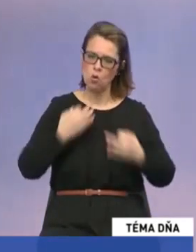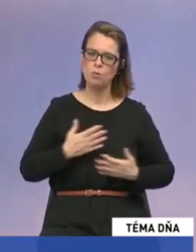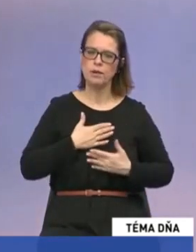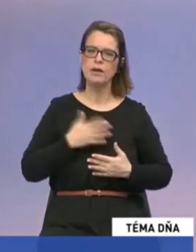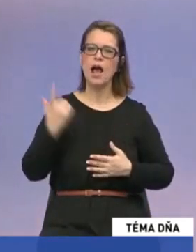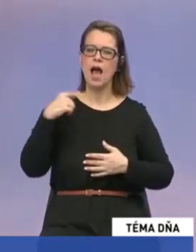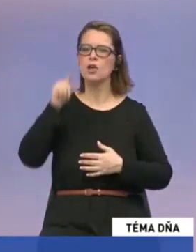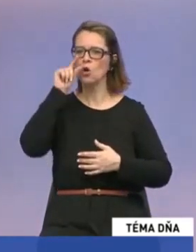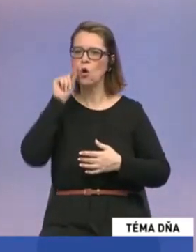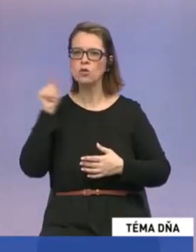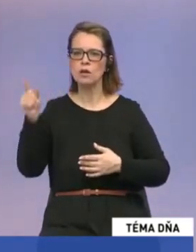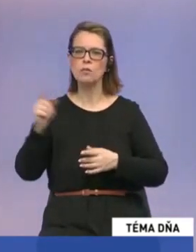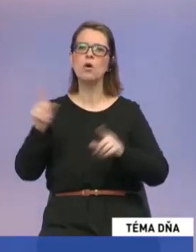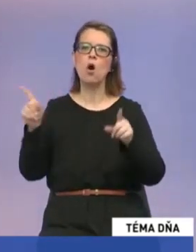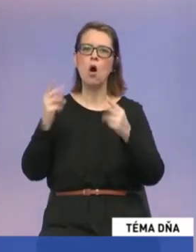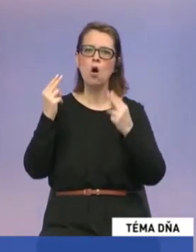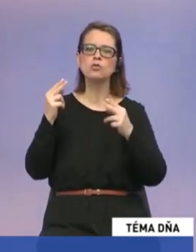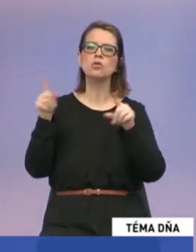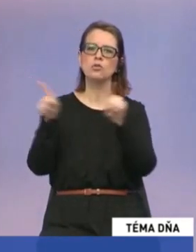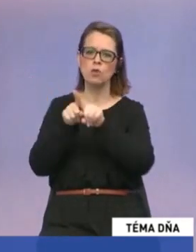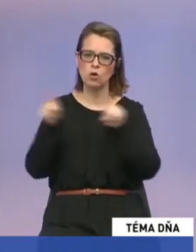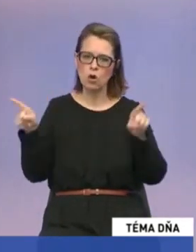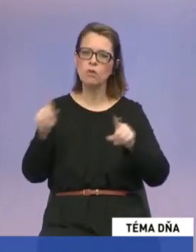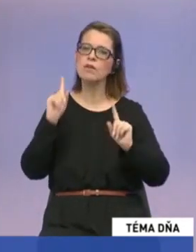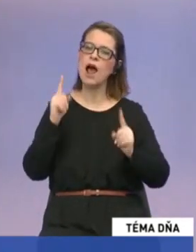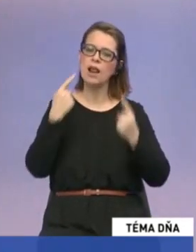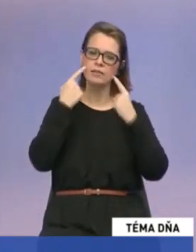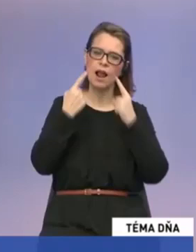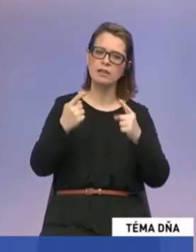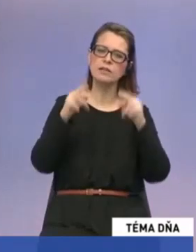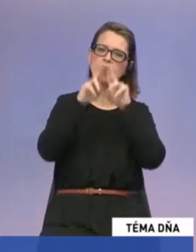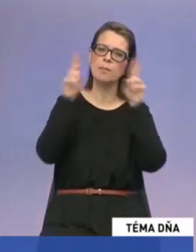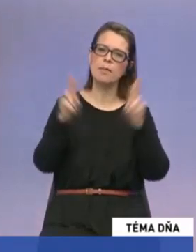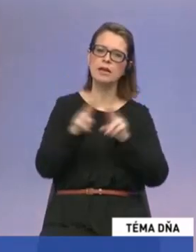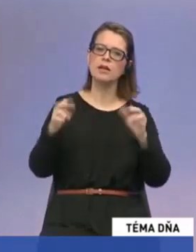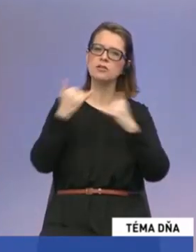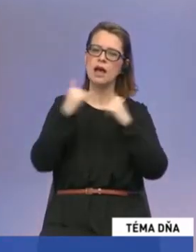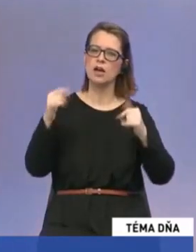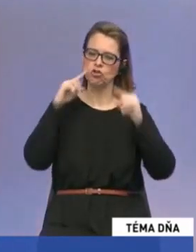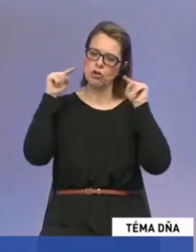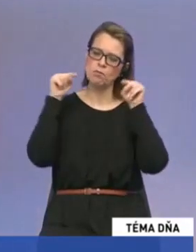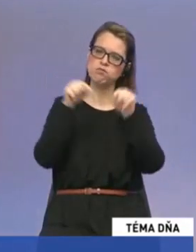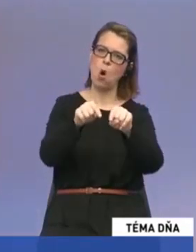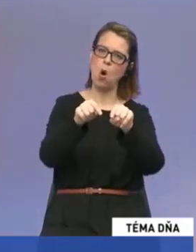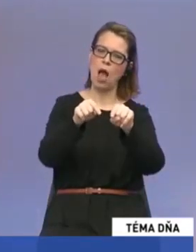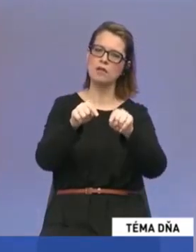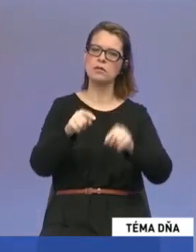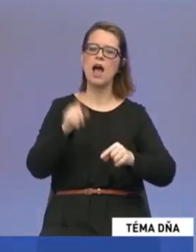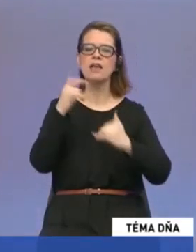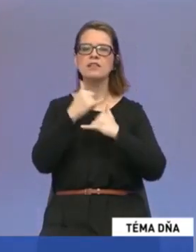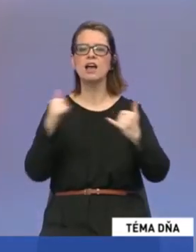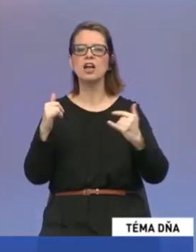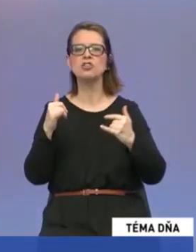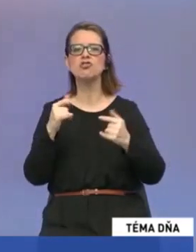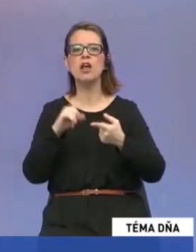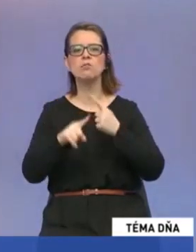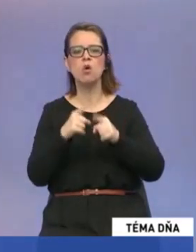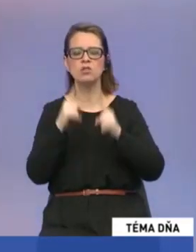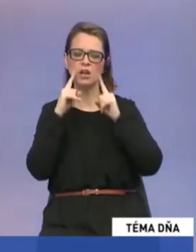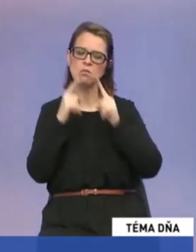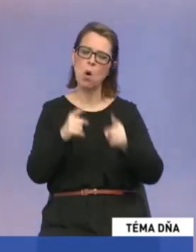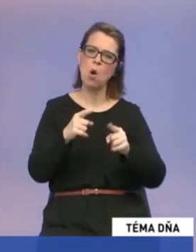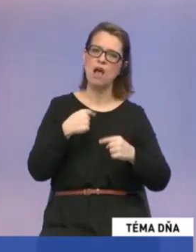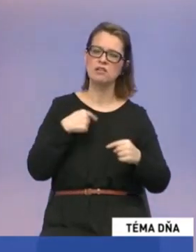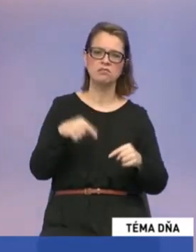ULSN je nastavené hodnotovo rovnako. Ale z hľadiska toho medzinárodno-zahraničného pohľadu a zahraničnej politiky, tak toto